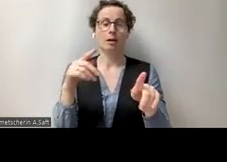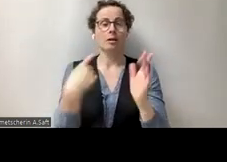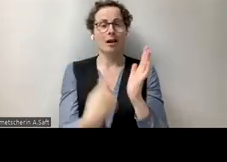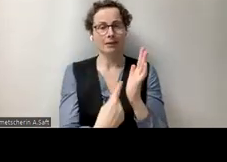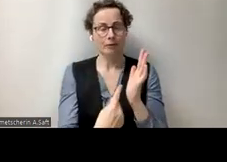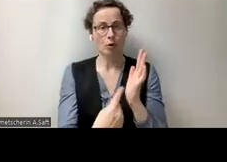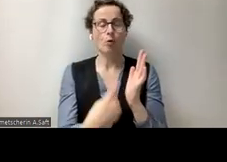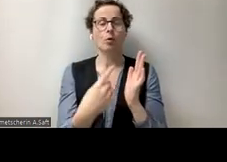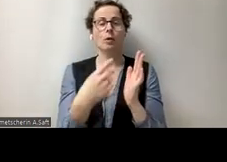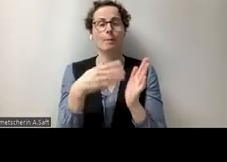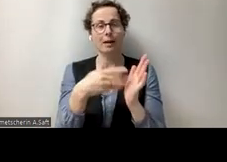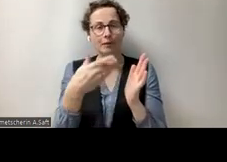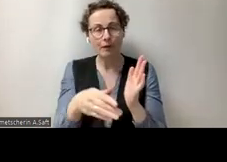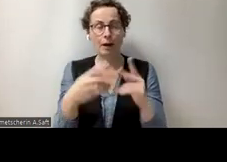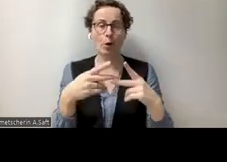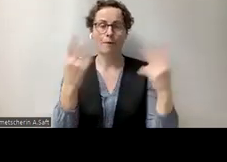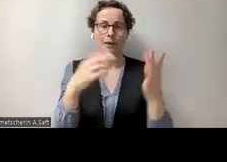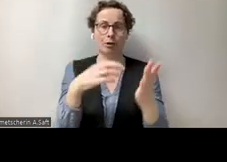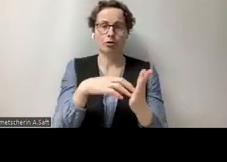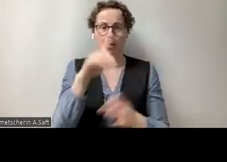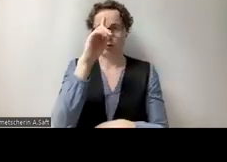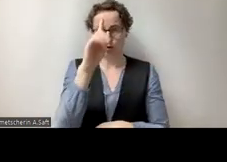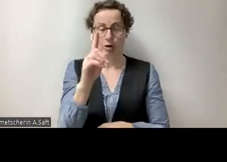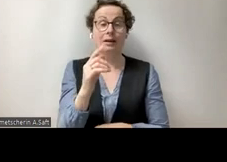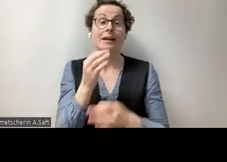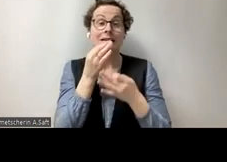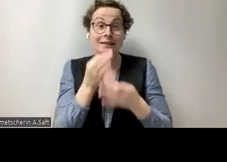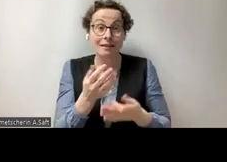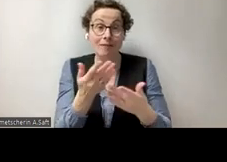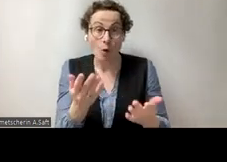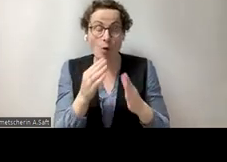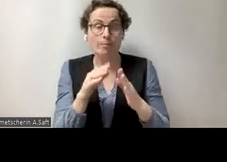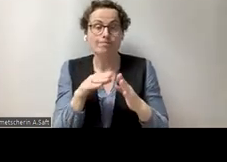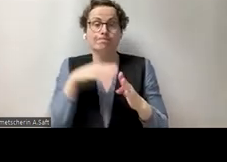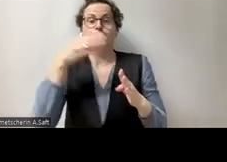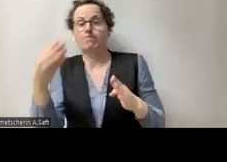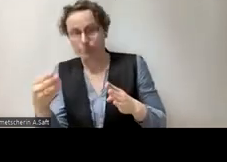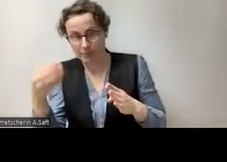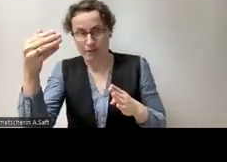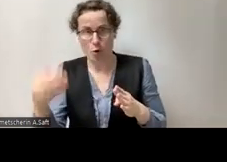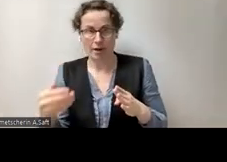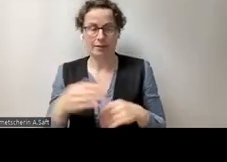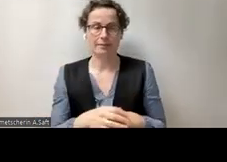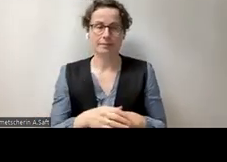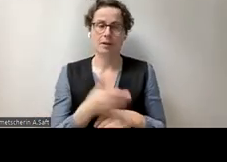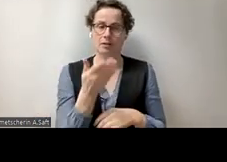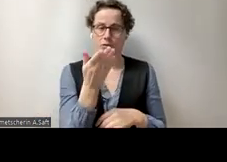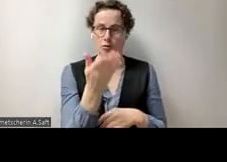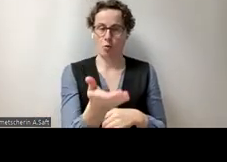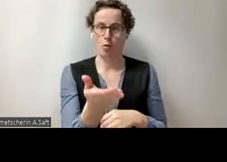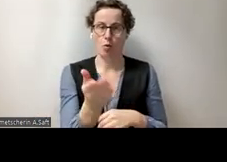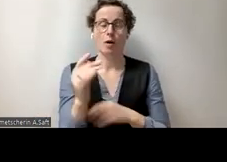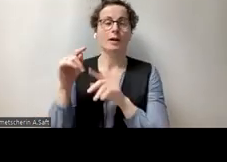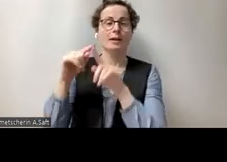Stellen in Deutschland. Details, siehe nächste Folie, Klammer ausgeblendet. Das ist also das, was der Screenreader